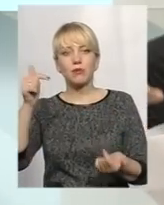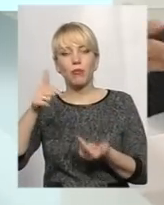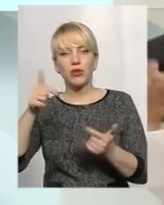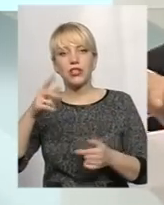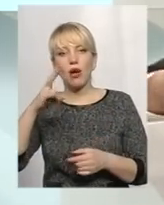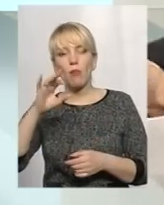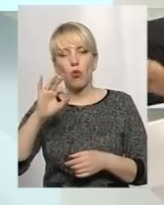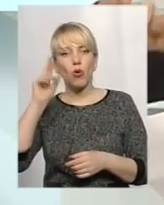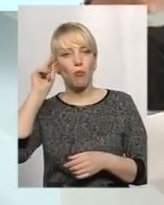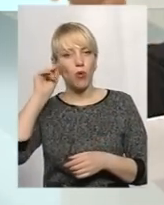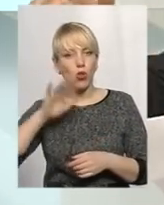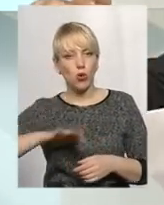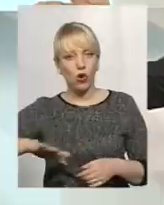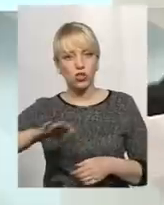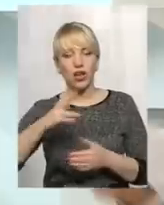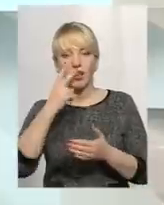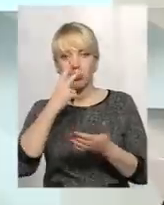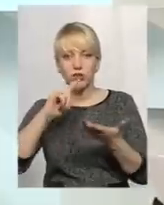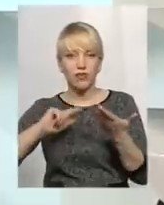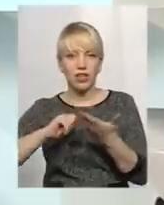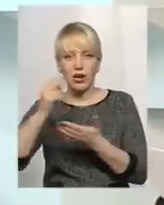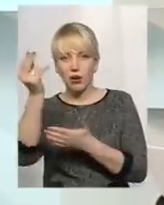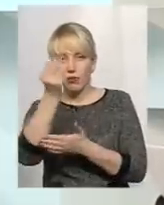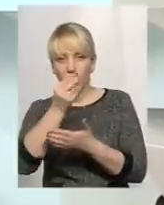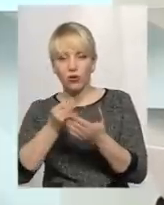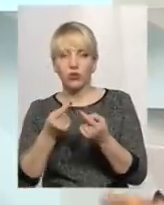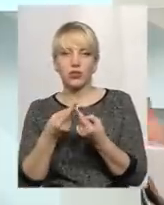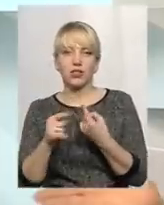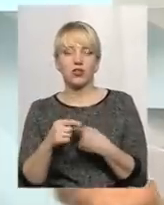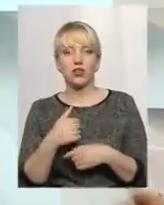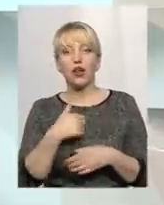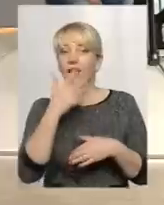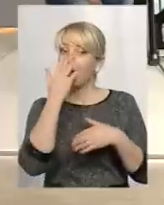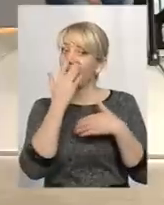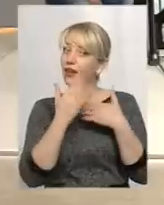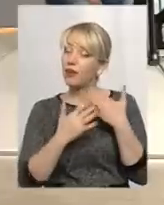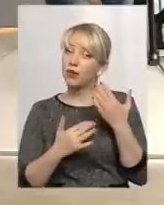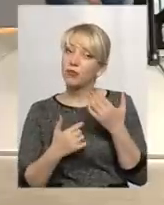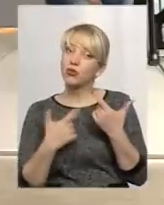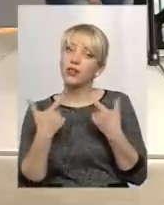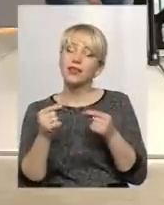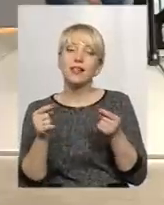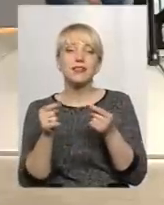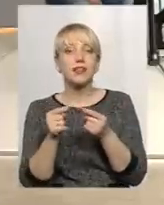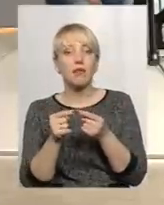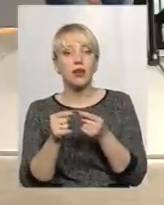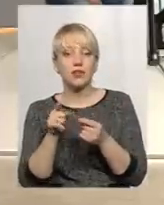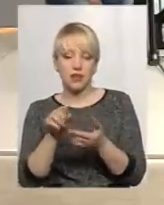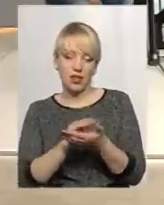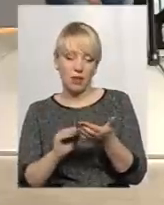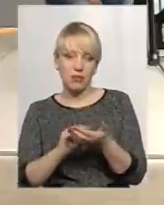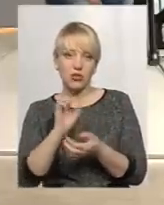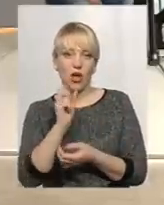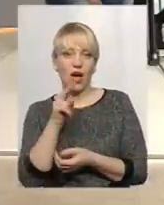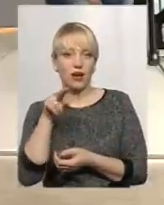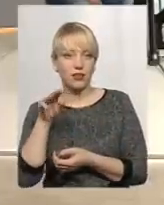певний звивин у території... Я перепрошую, а де саме? Це все викладано в акті. В якому акті? Тепер юрки нашому.